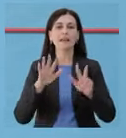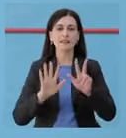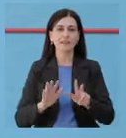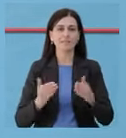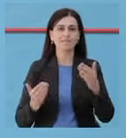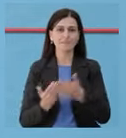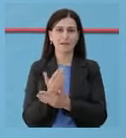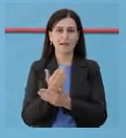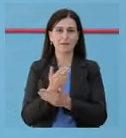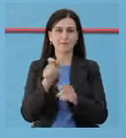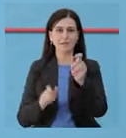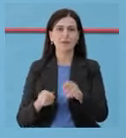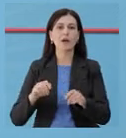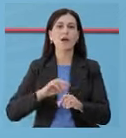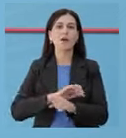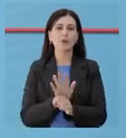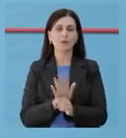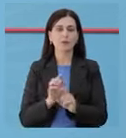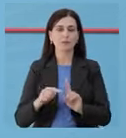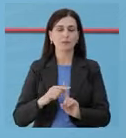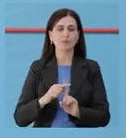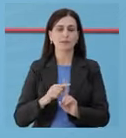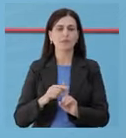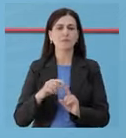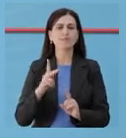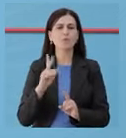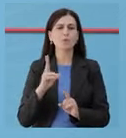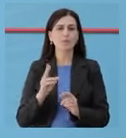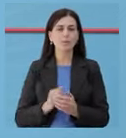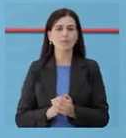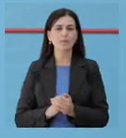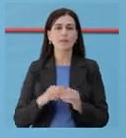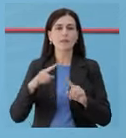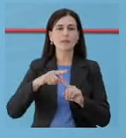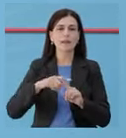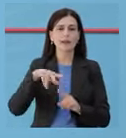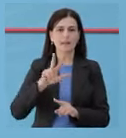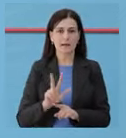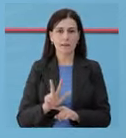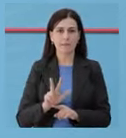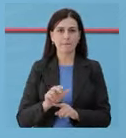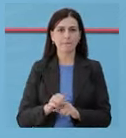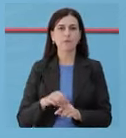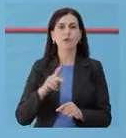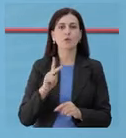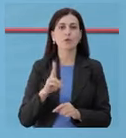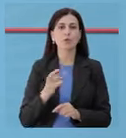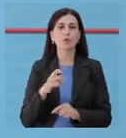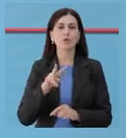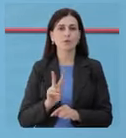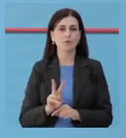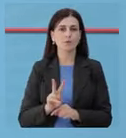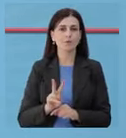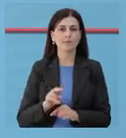janë konfirmuar COVID-pozitiv. Shpëndarja geografike rasteve janë në Tiran tre raste, në